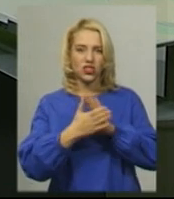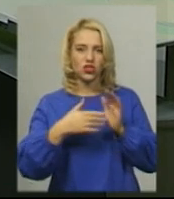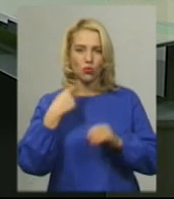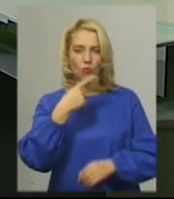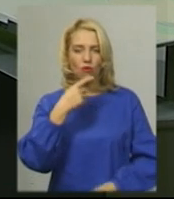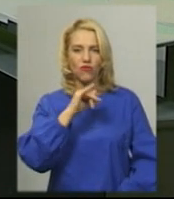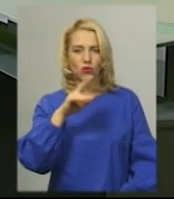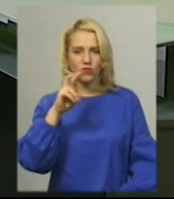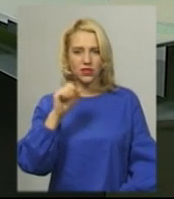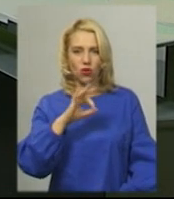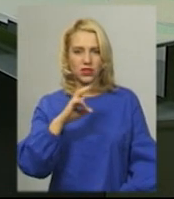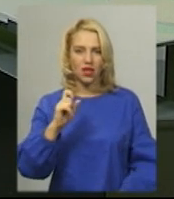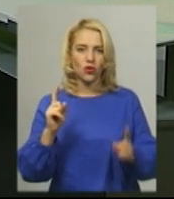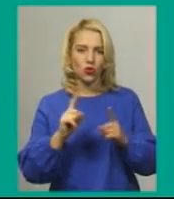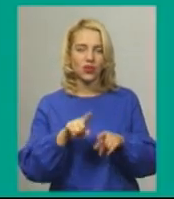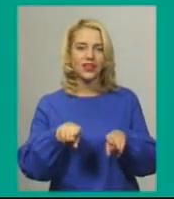Далі коротко про такі теми.